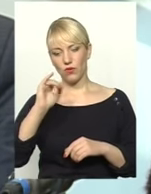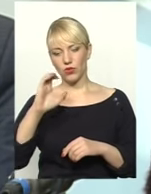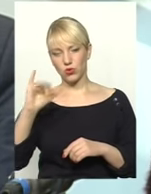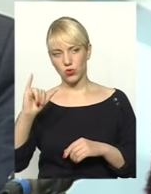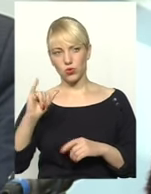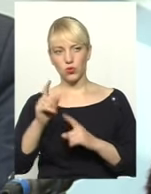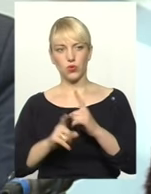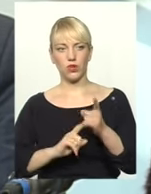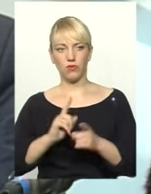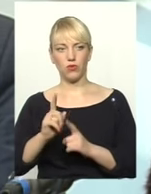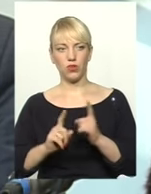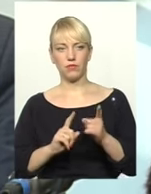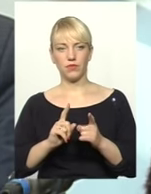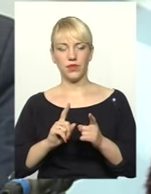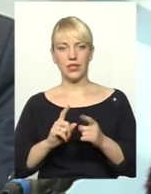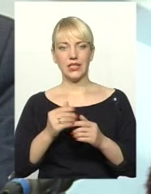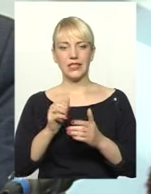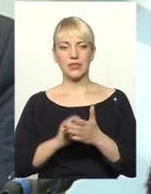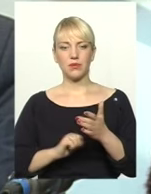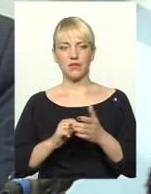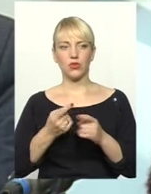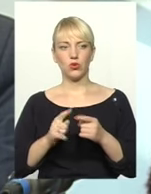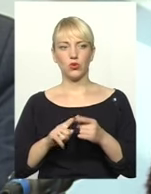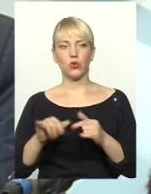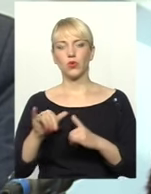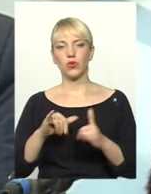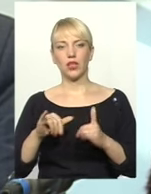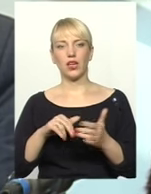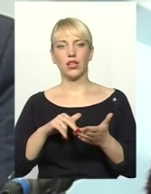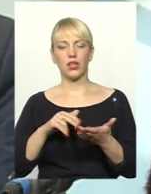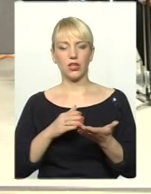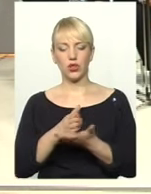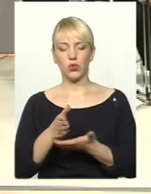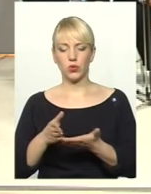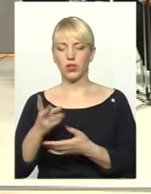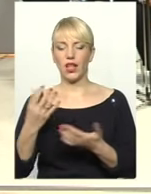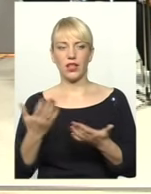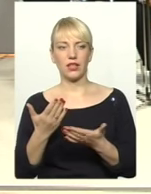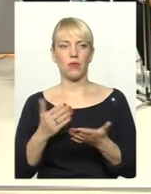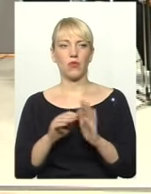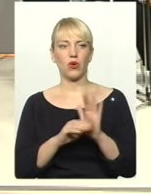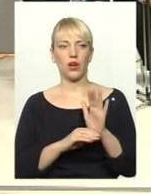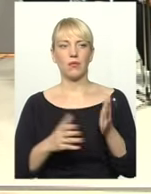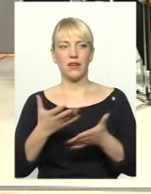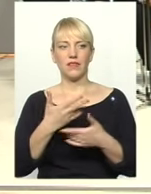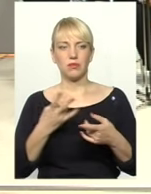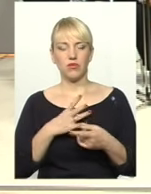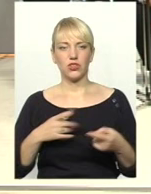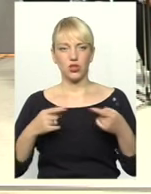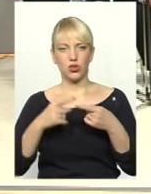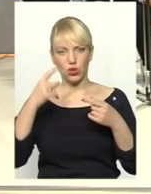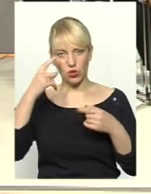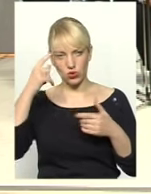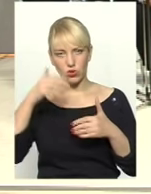офісу реформу, з приводу того, куди йдуть, на які програми. Ми всі повинні чітко розуміти, що в громадах дуже багато